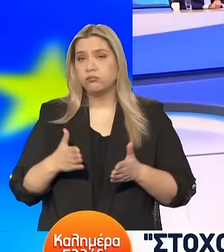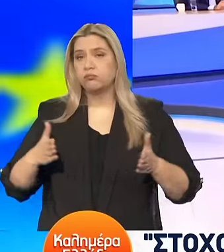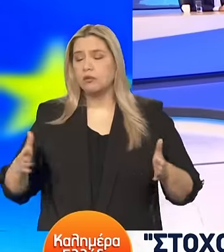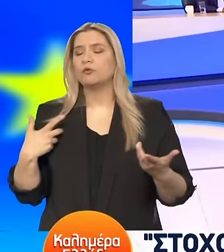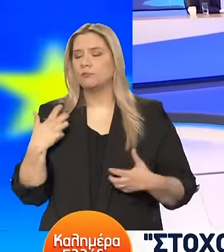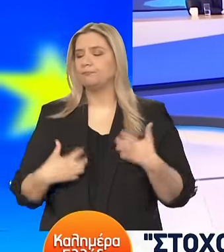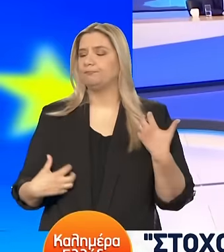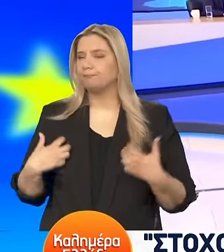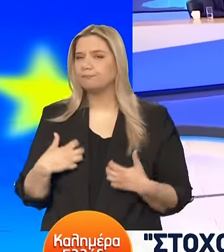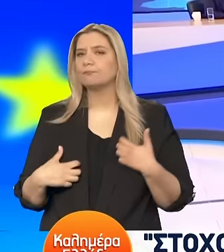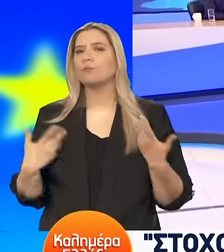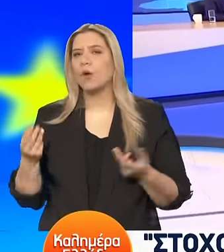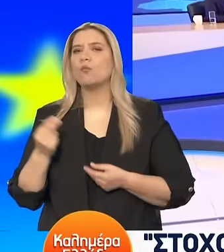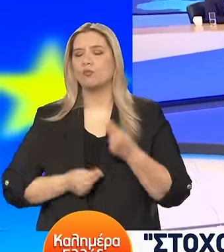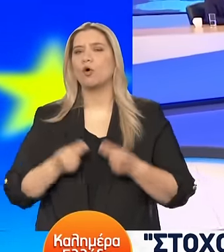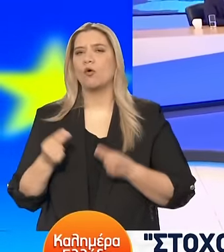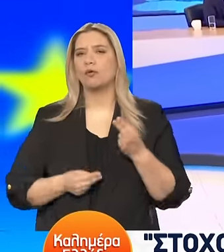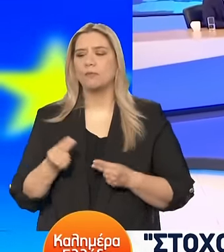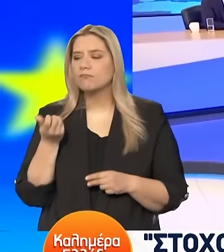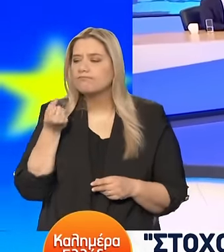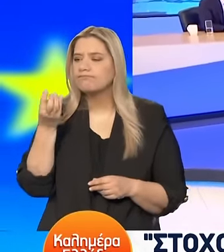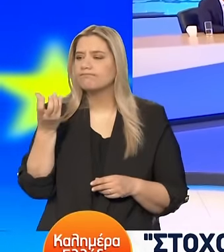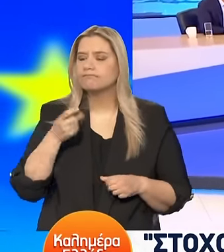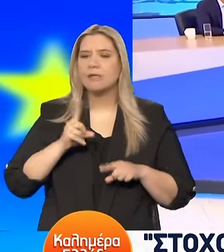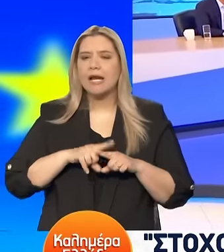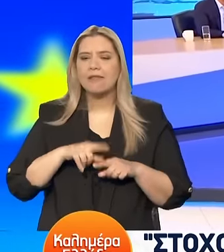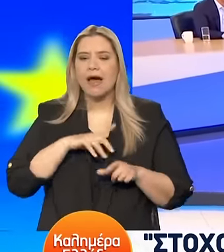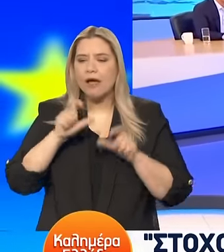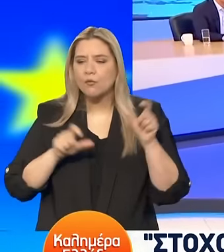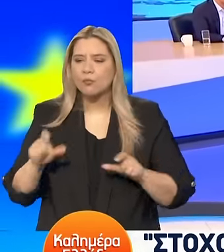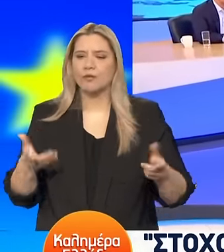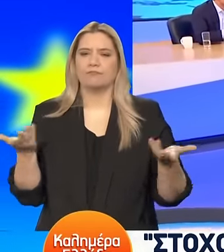Ότι είναι ένα πρόβλημα το οποίο Δομικό